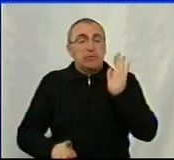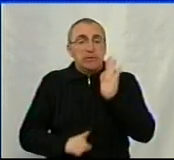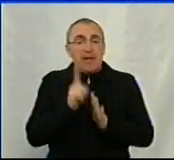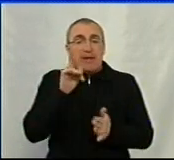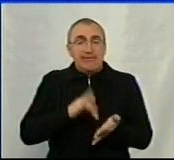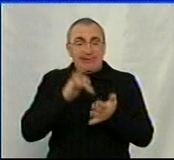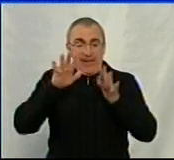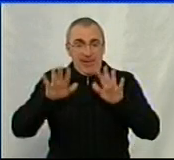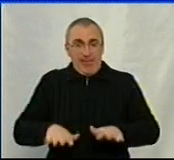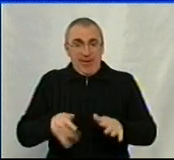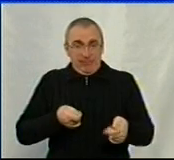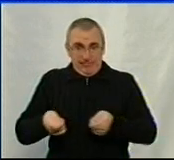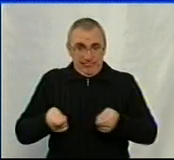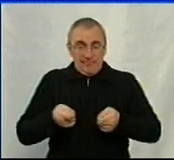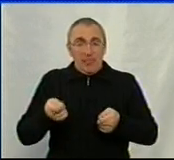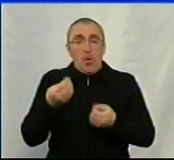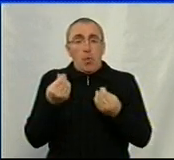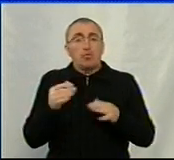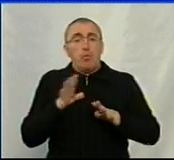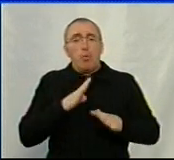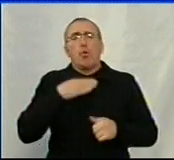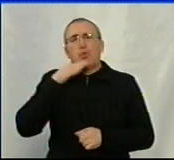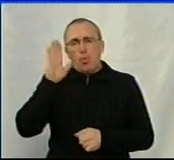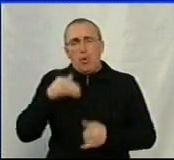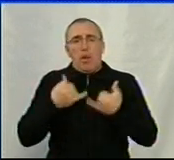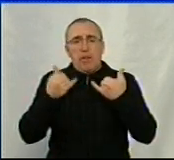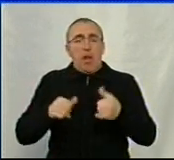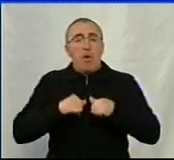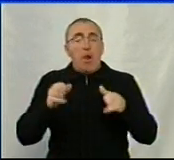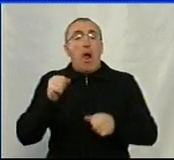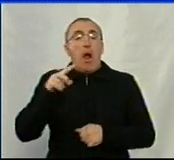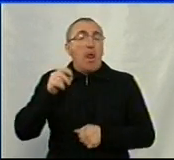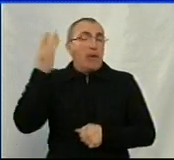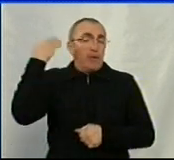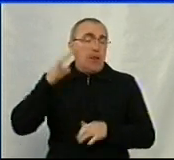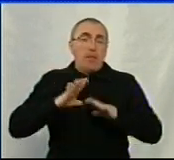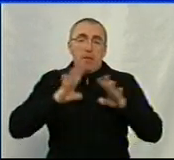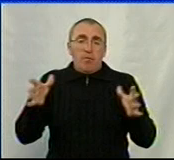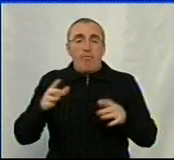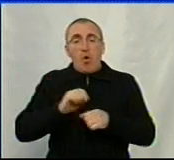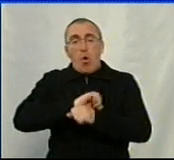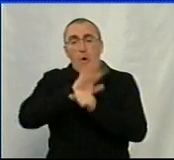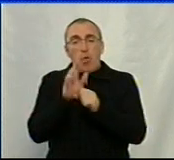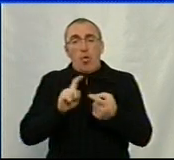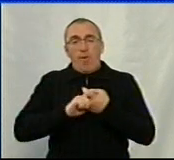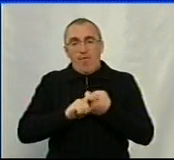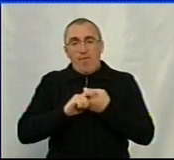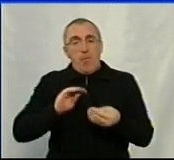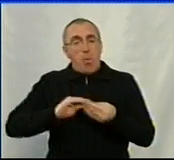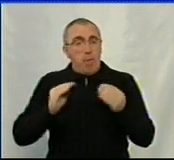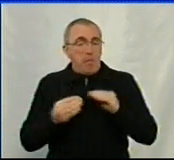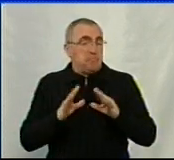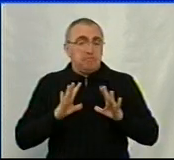децентралізації грошей було достатньо для розвитку, але тоді не було у нас коронавірусної проблеми, яка